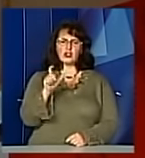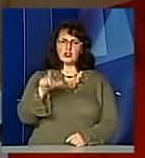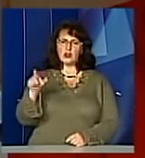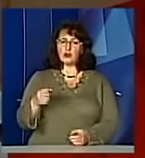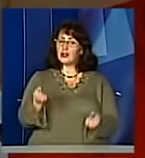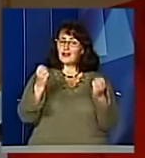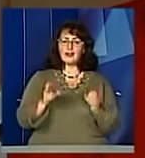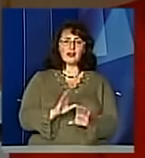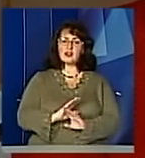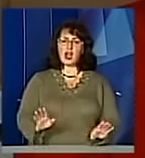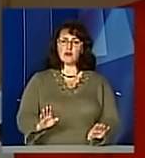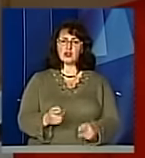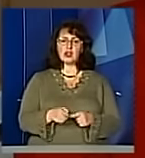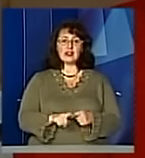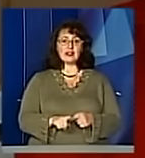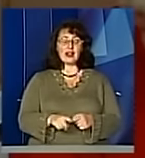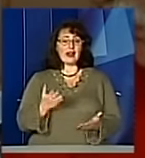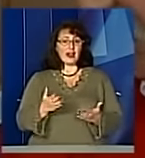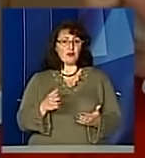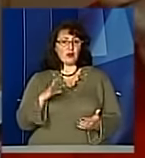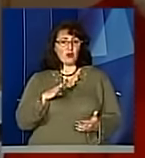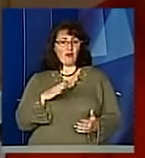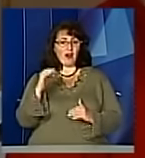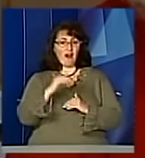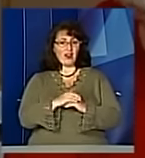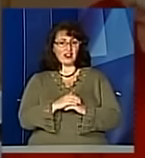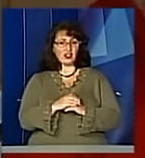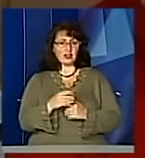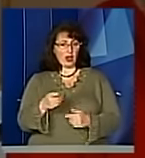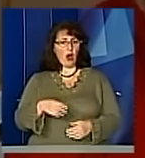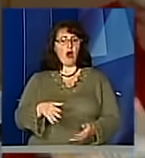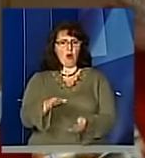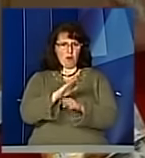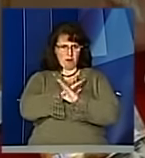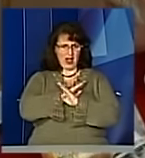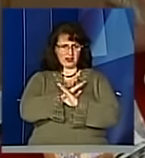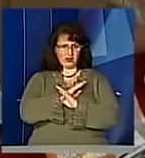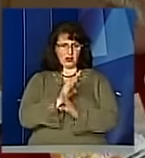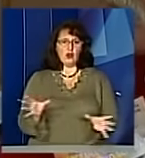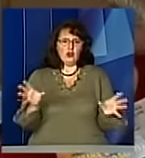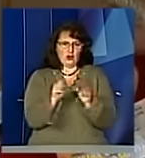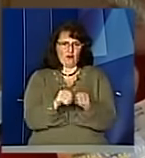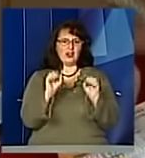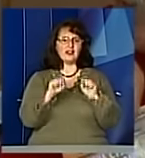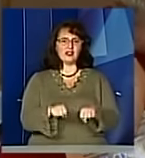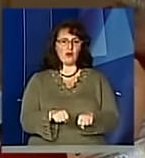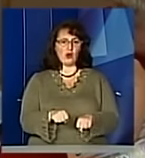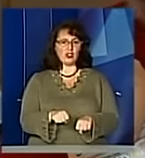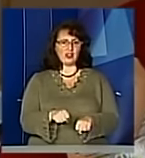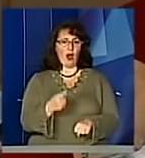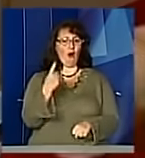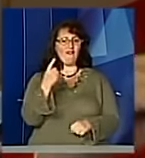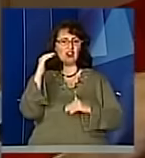Непрості. Якби оце був би вечір, і вони це тільки тому, що вони мертві, коли їх зберете разом. В один